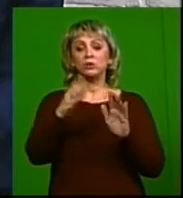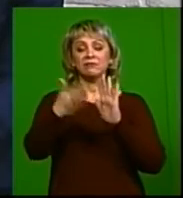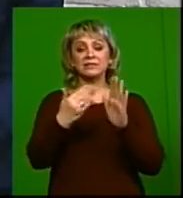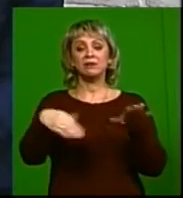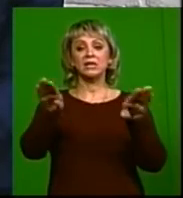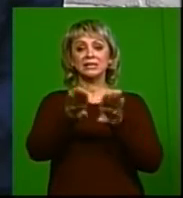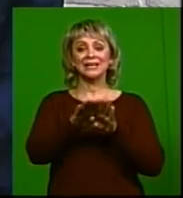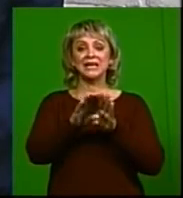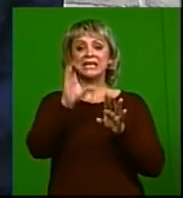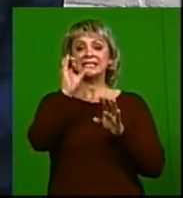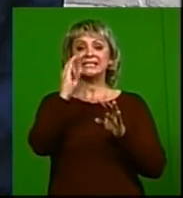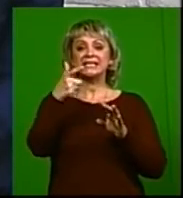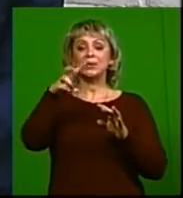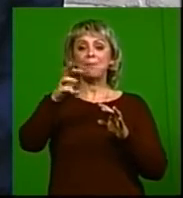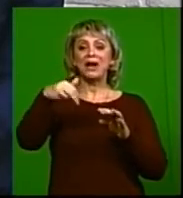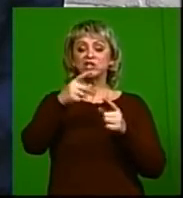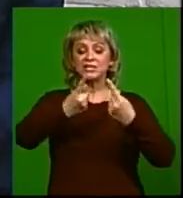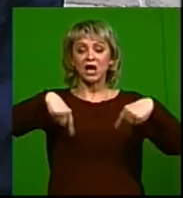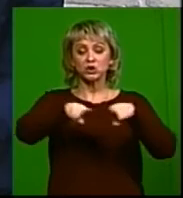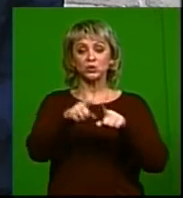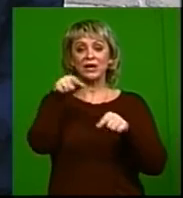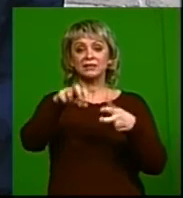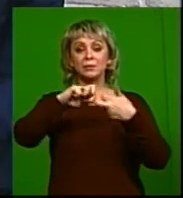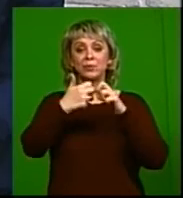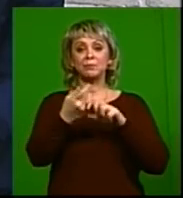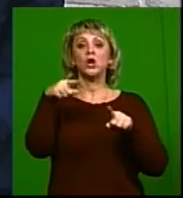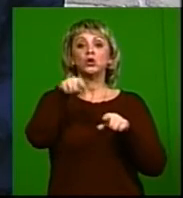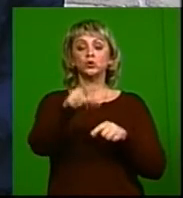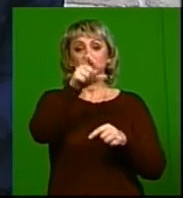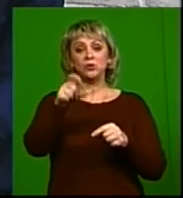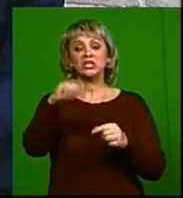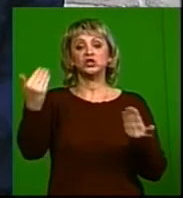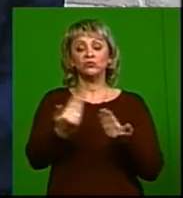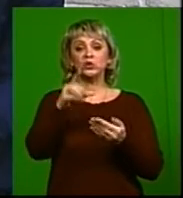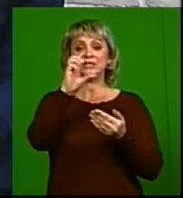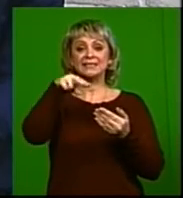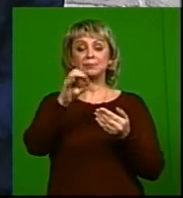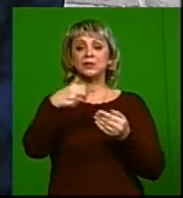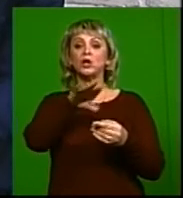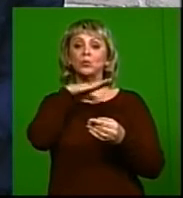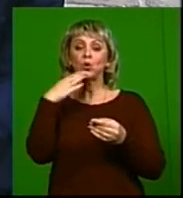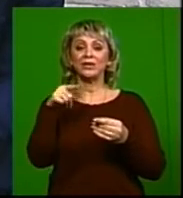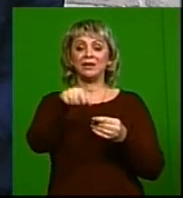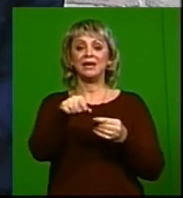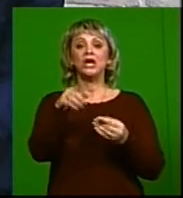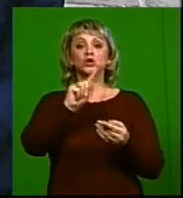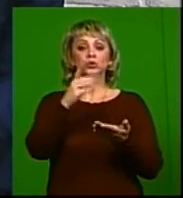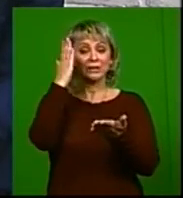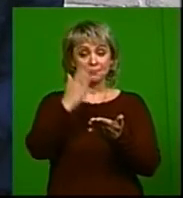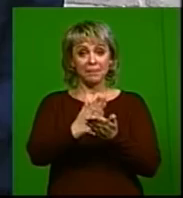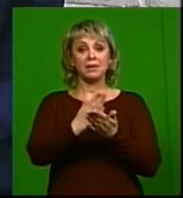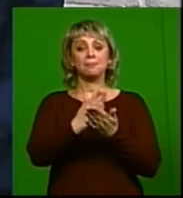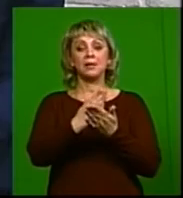стигматизацию вокруг этой проблемы в отношении людей, живущих с ВИЧ. И многие вещи, которые мы сегодня имеем